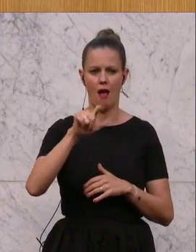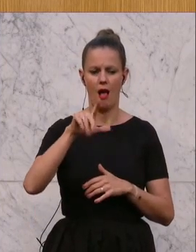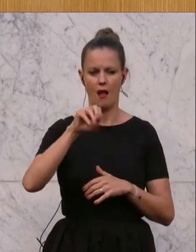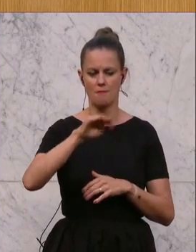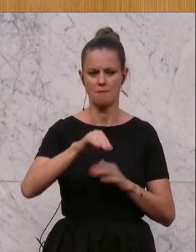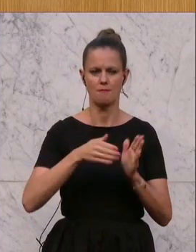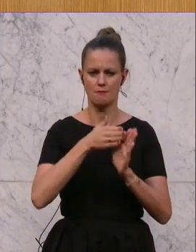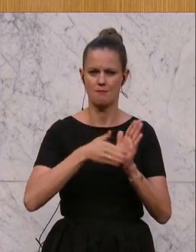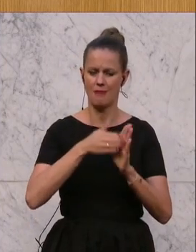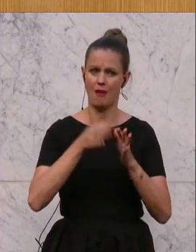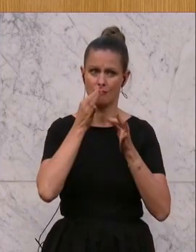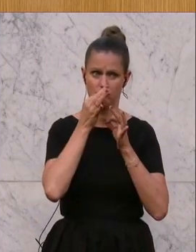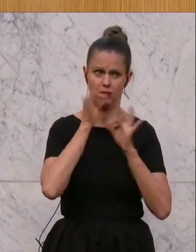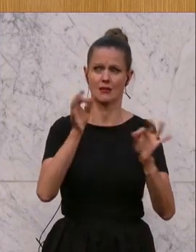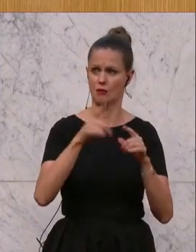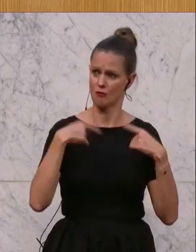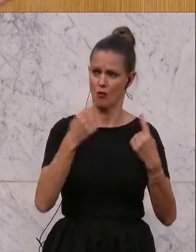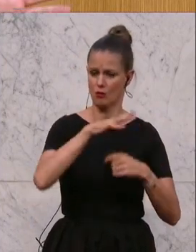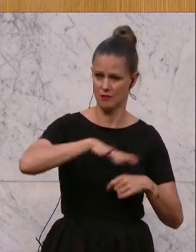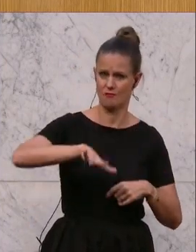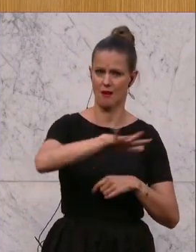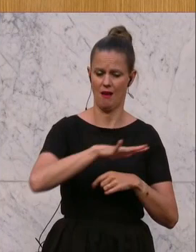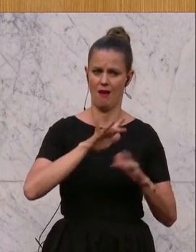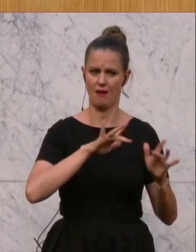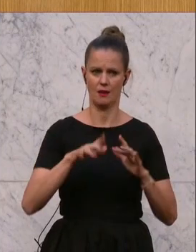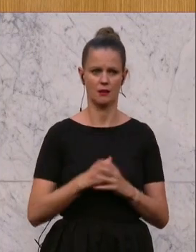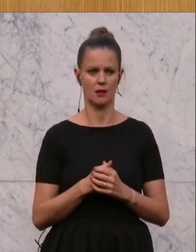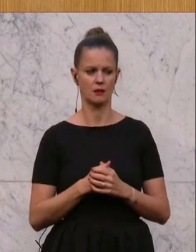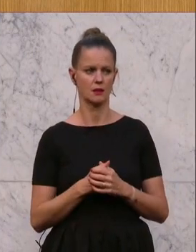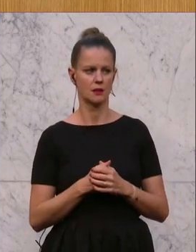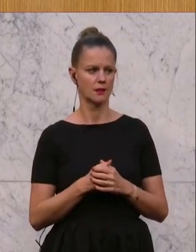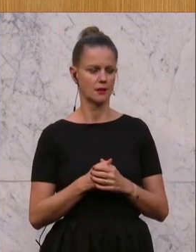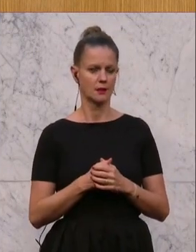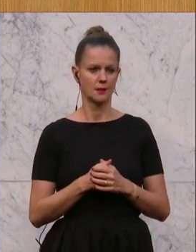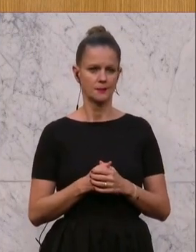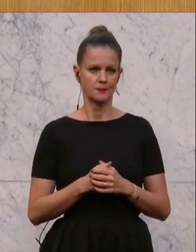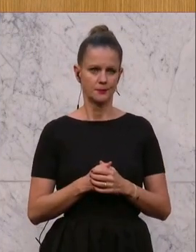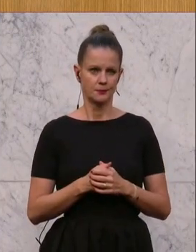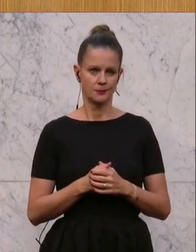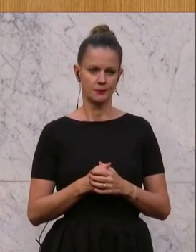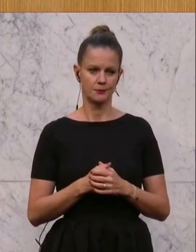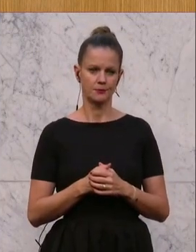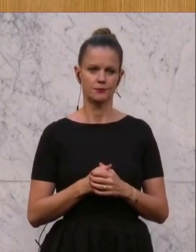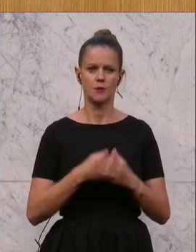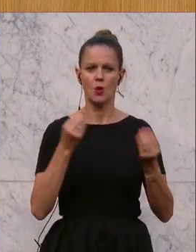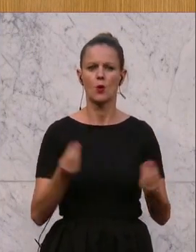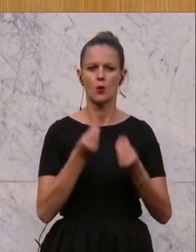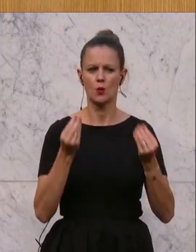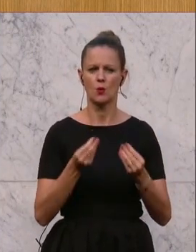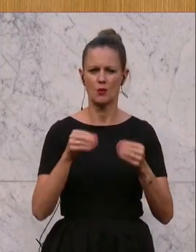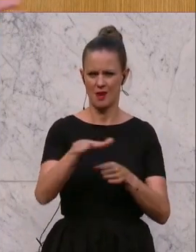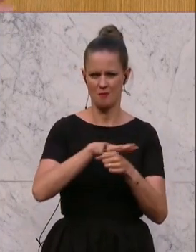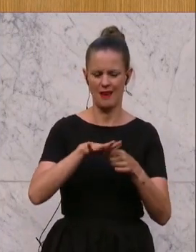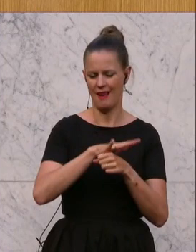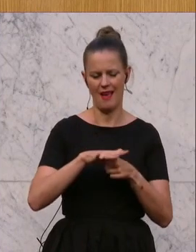Verbesserung in jeglicher Hinsicht für unseren Raum bringt. Und wir sind uns nicht eins, was den Ausbau des Güterterminals betrifft. Da haben wir